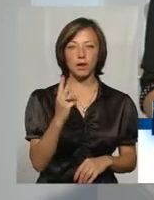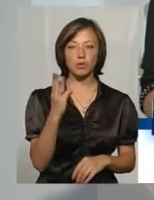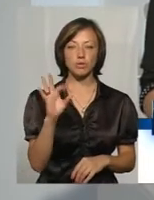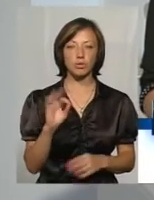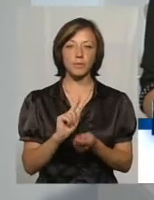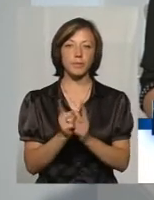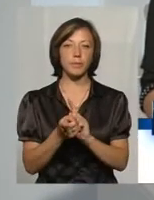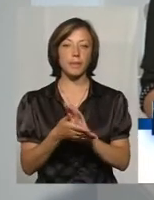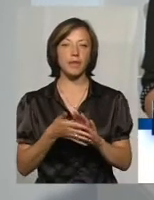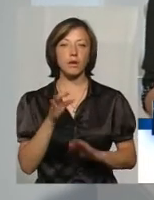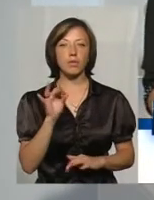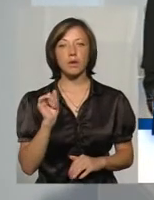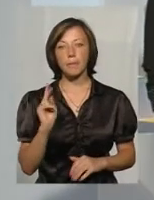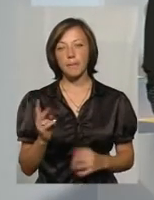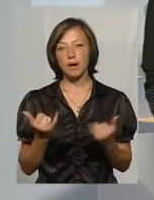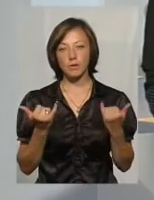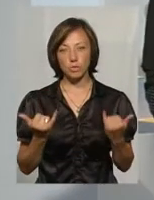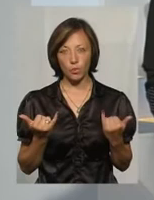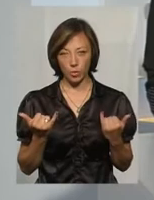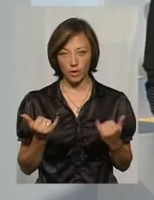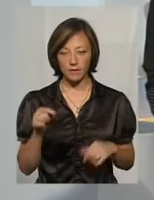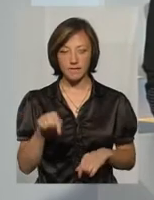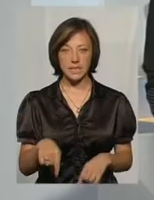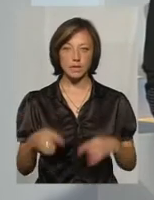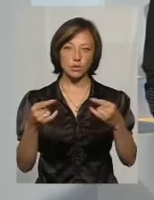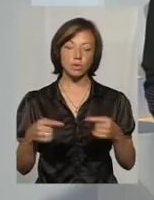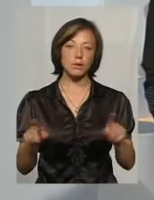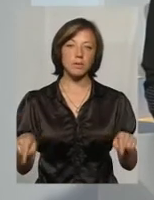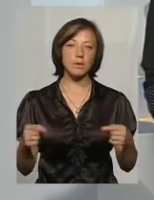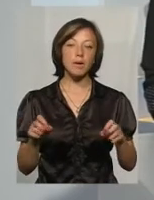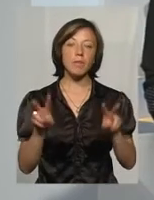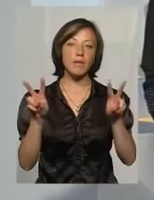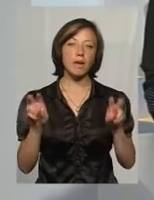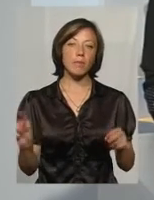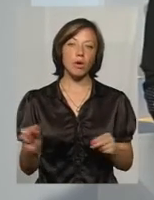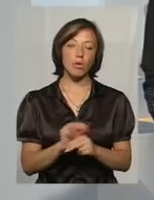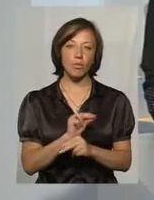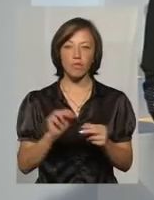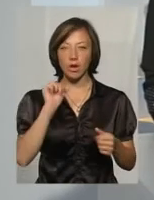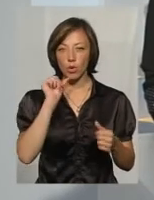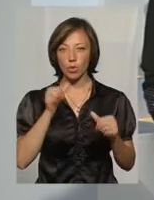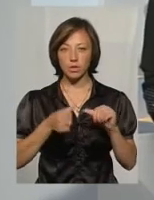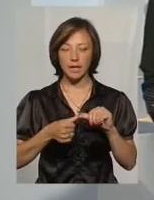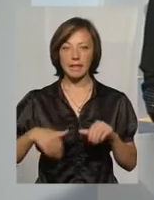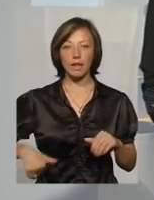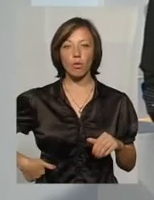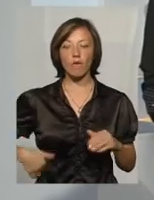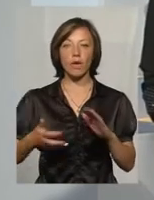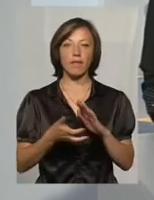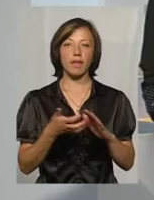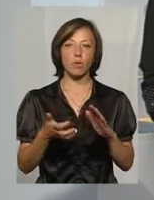Ольга Рибак. І сьогодні у цій студії піднімаємо тему лікування хронічної неркової